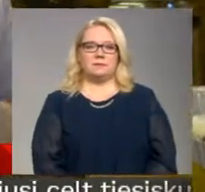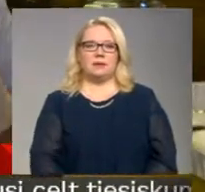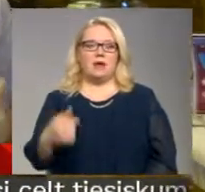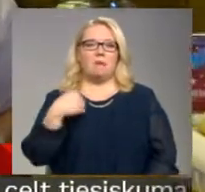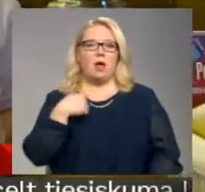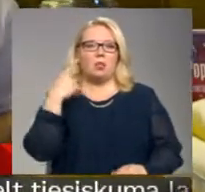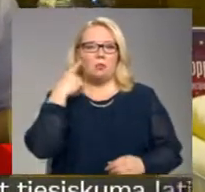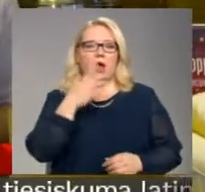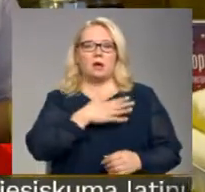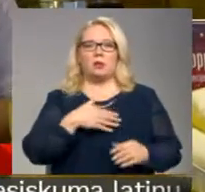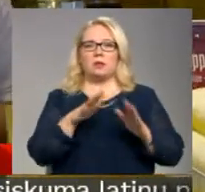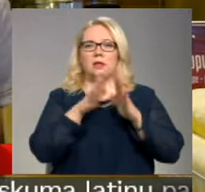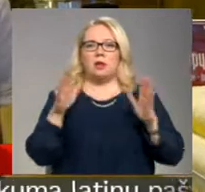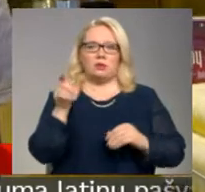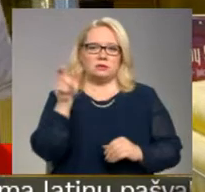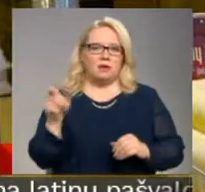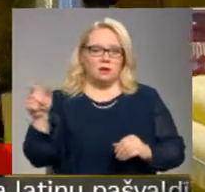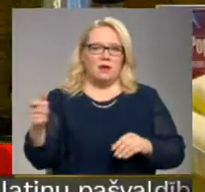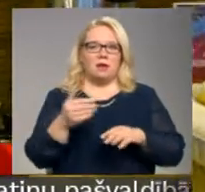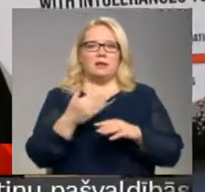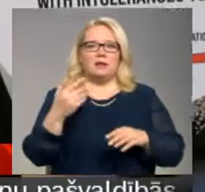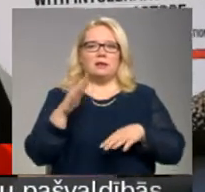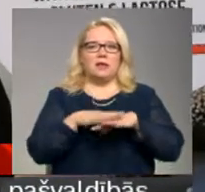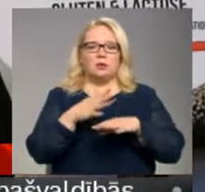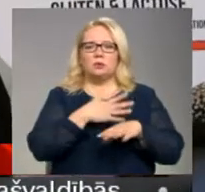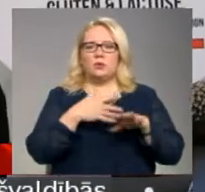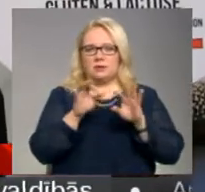Manuprāt, ir ļoti daudz cilvēku, tirgs ir ļoti skaists.